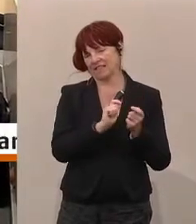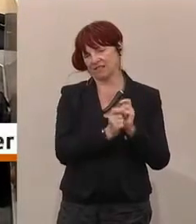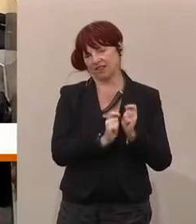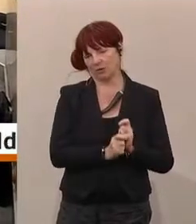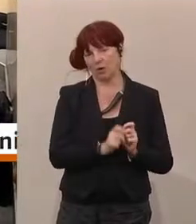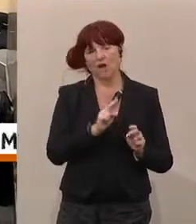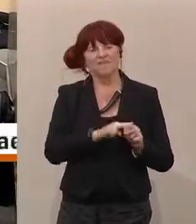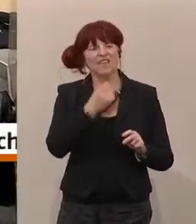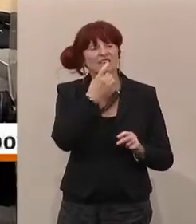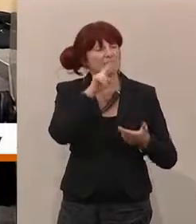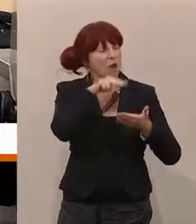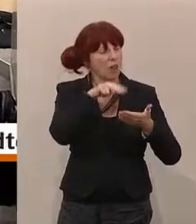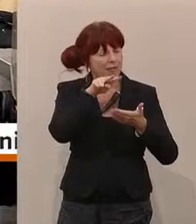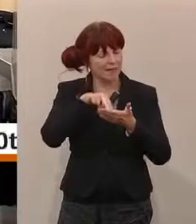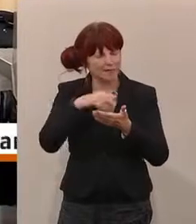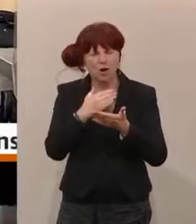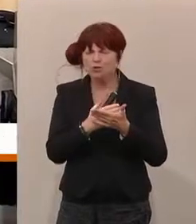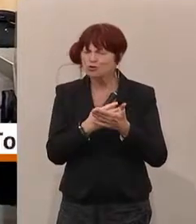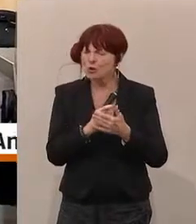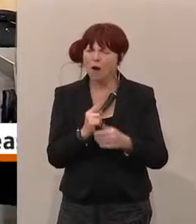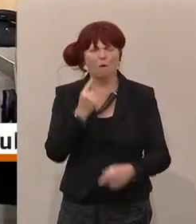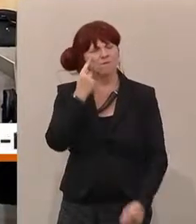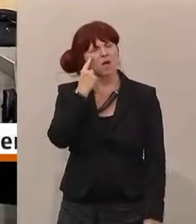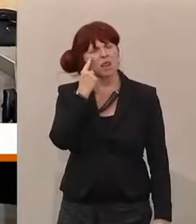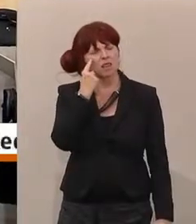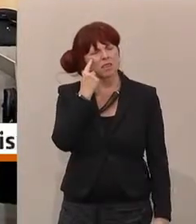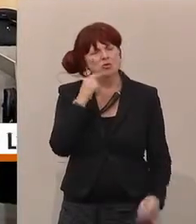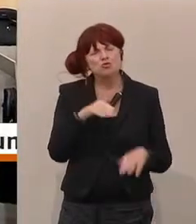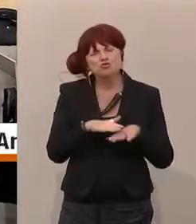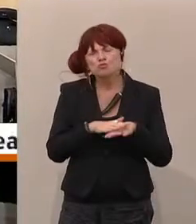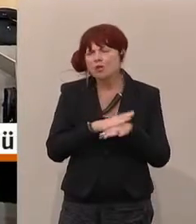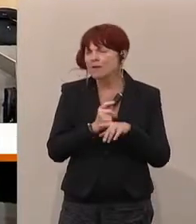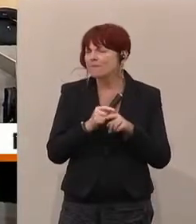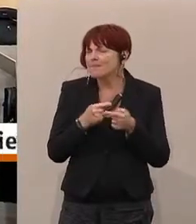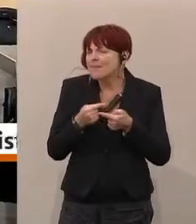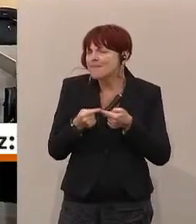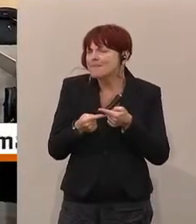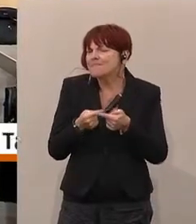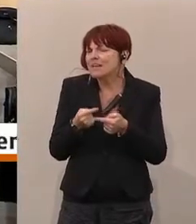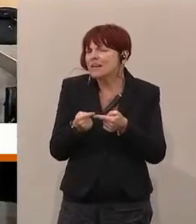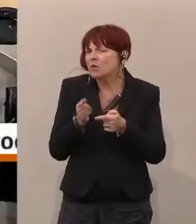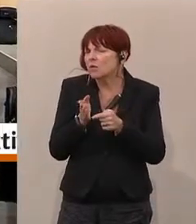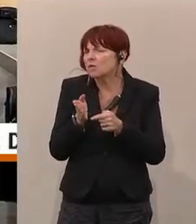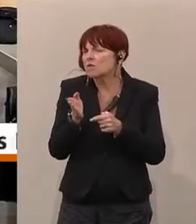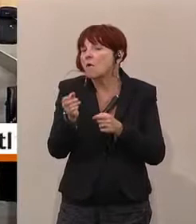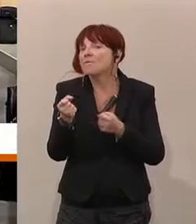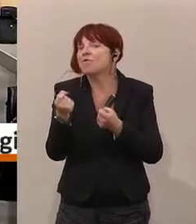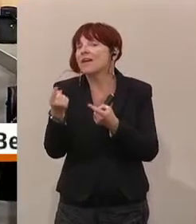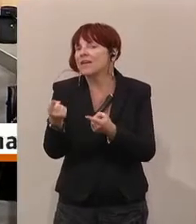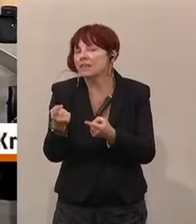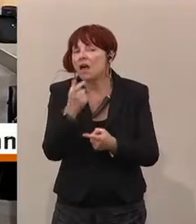liest, dann erkennt man zwischen den Zeilen eine Tendenz, einen Schritt in die Richtung Deregulierung des